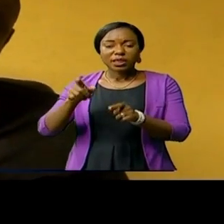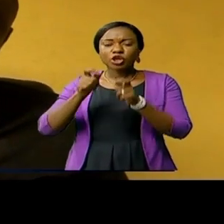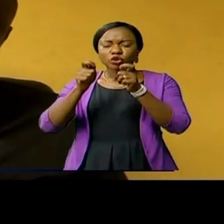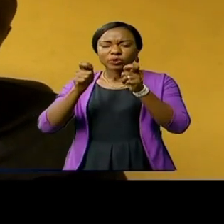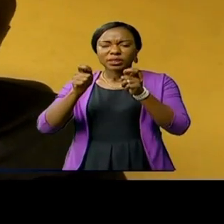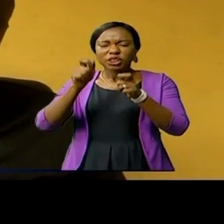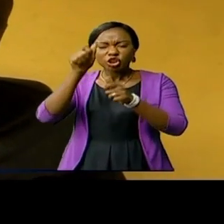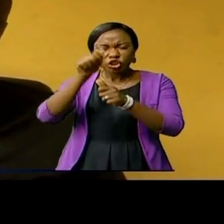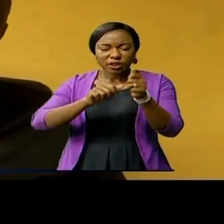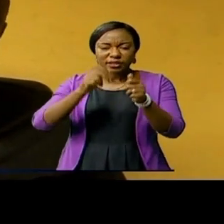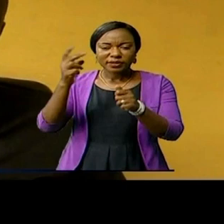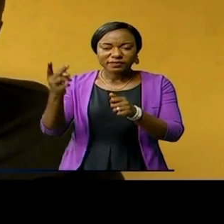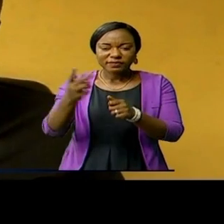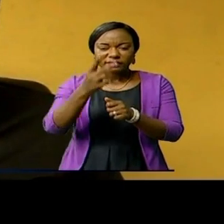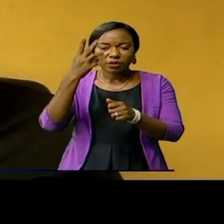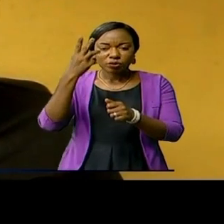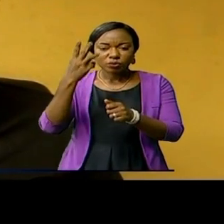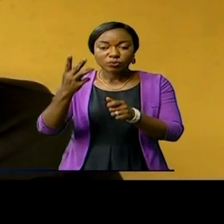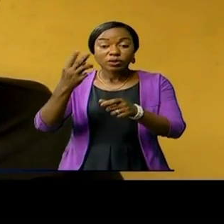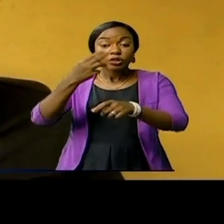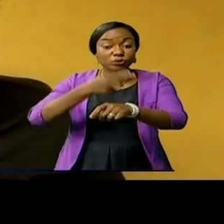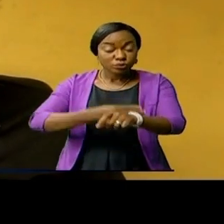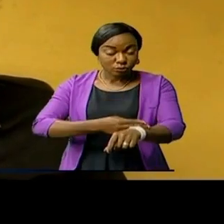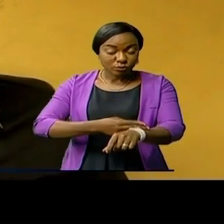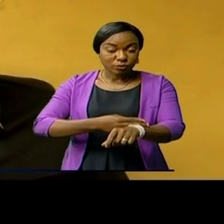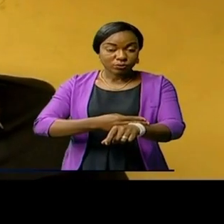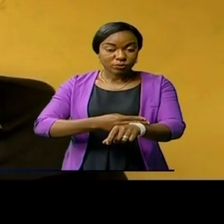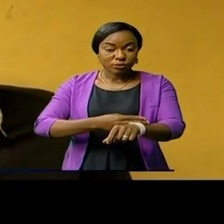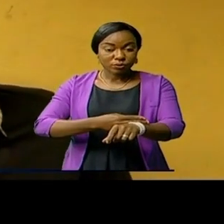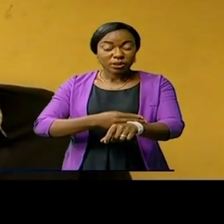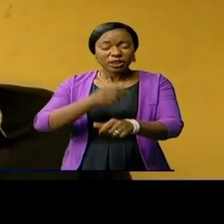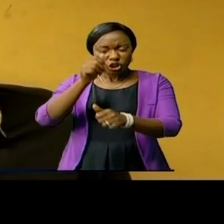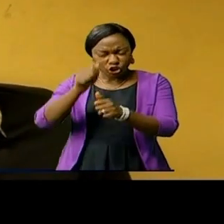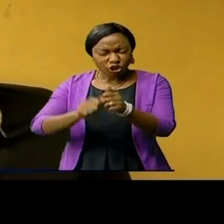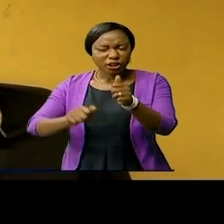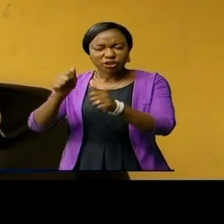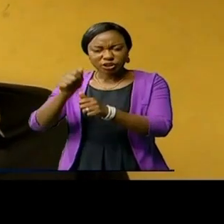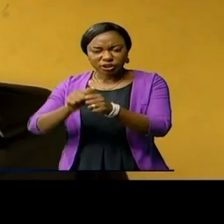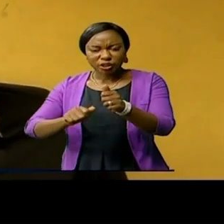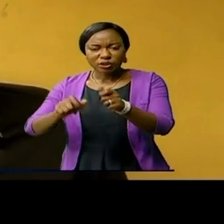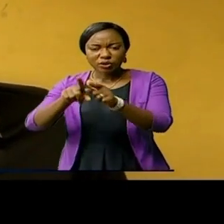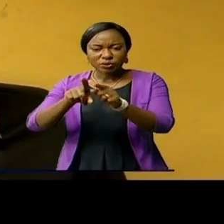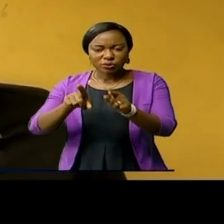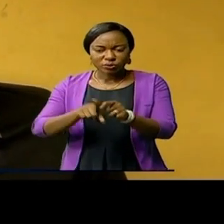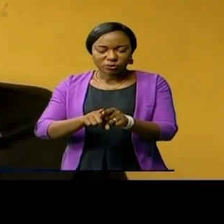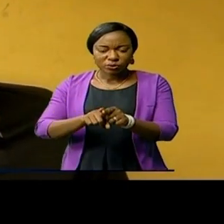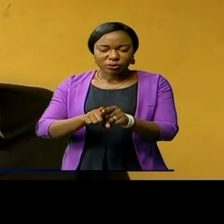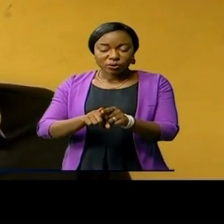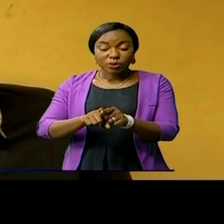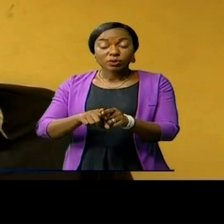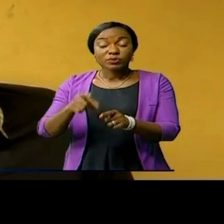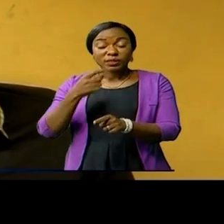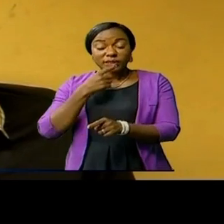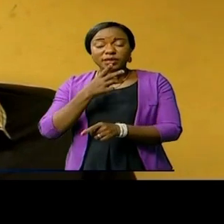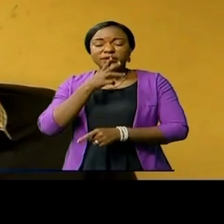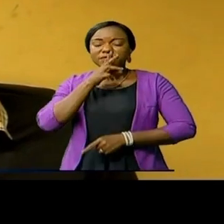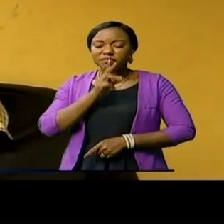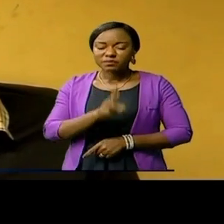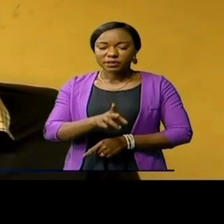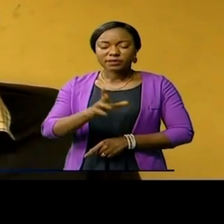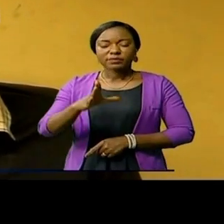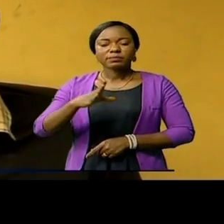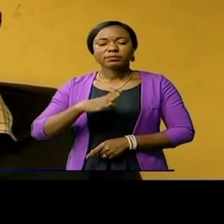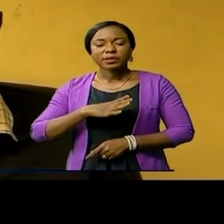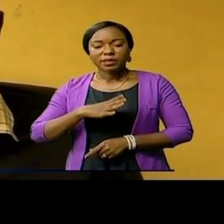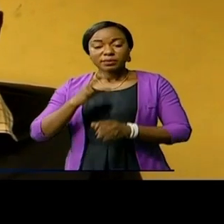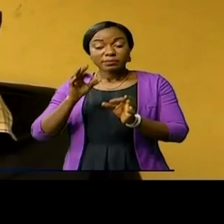C'est lui qui faisait le journal de 23 heures. Il est tombé arme à la main, ça il faut le dire, parce que pas plus